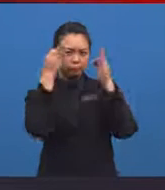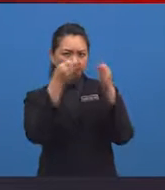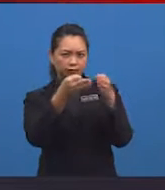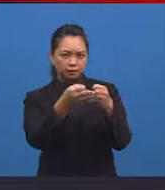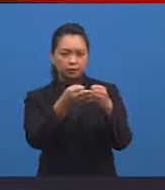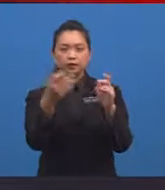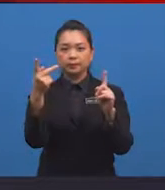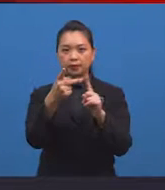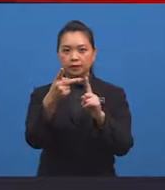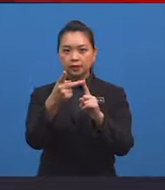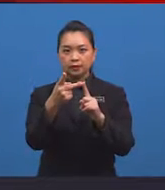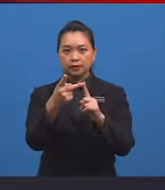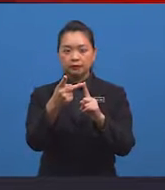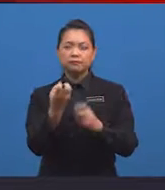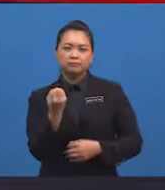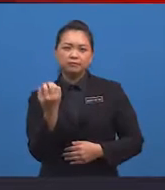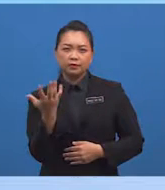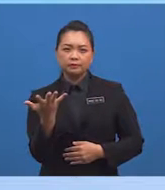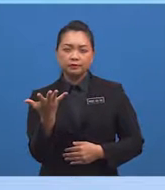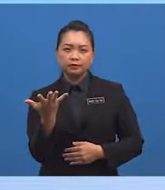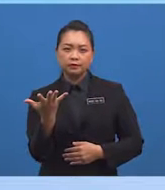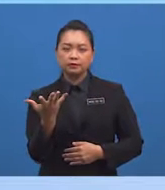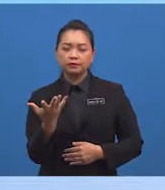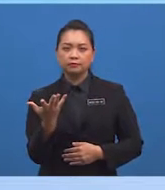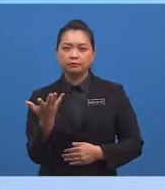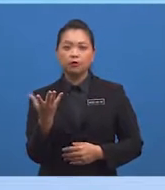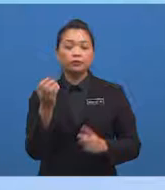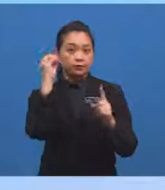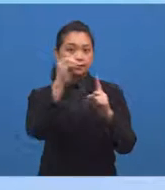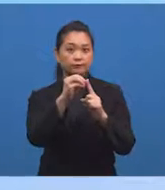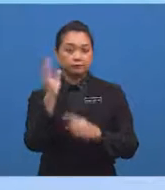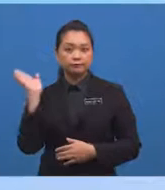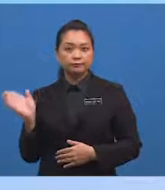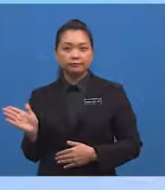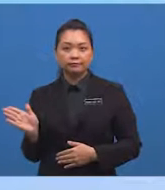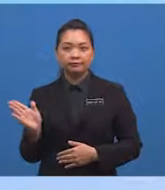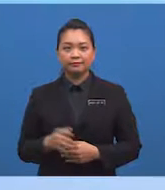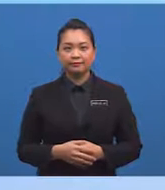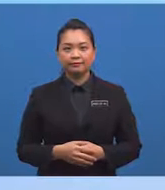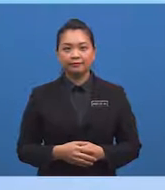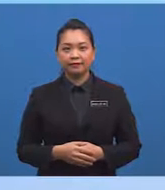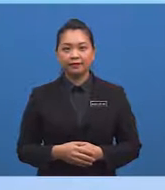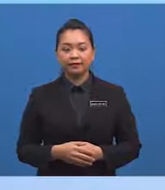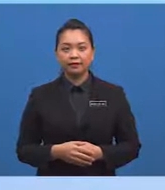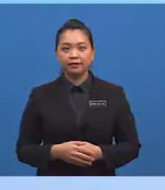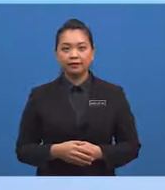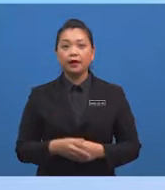fokuskan kepada beberapa standard pembelajaran Iaitu